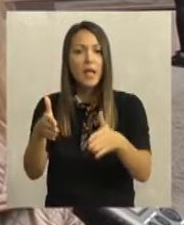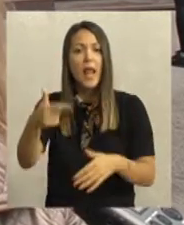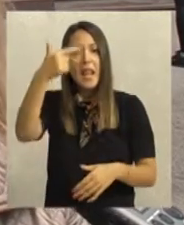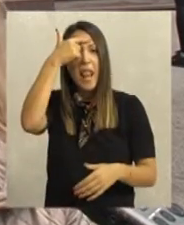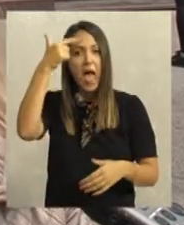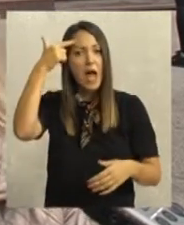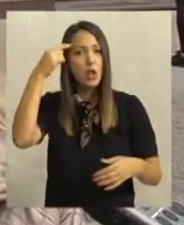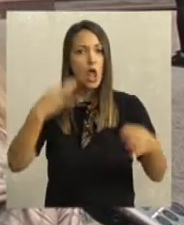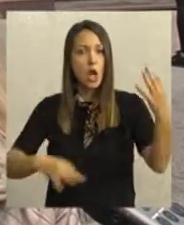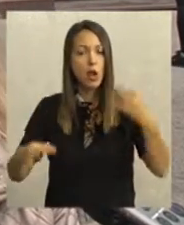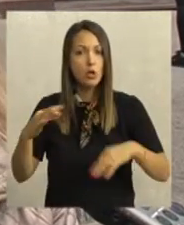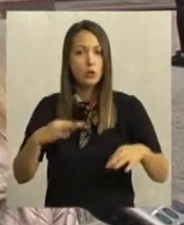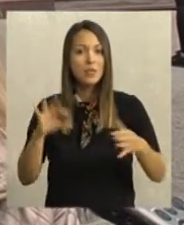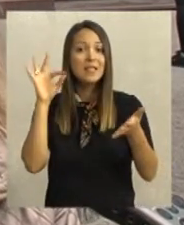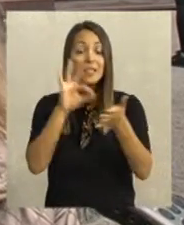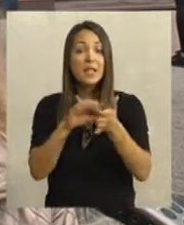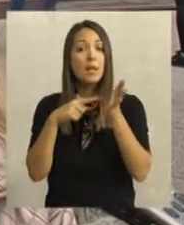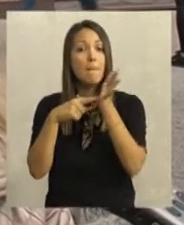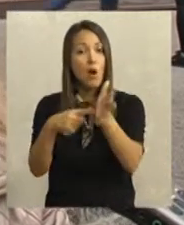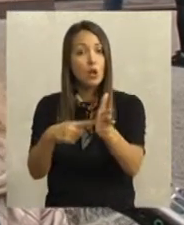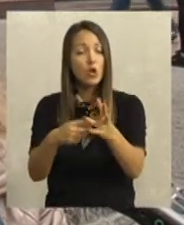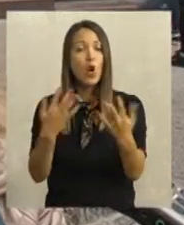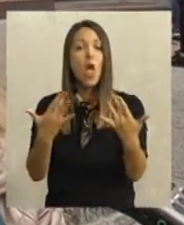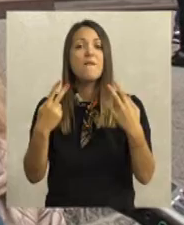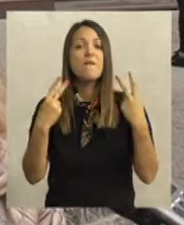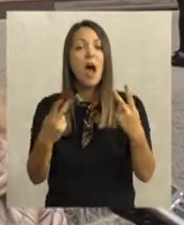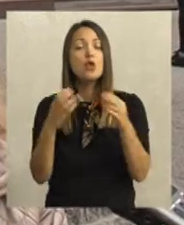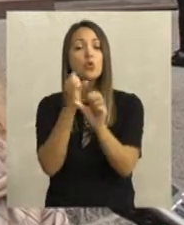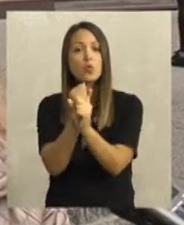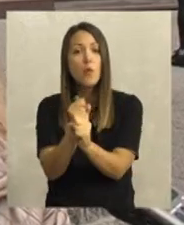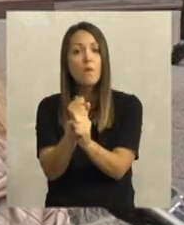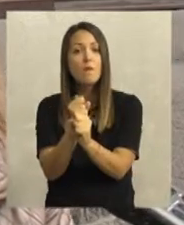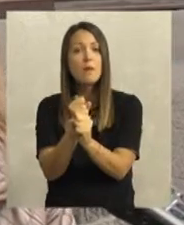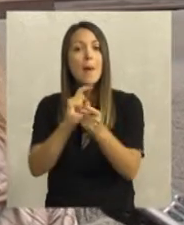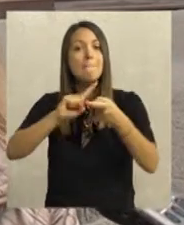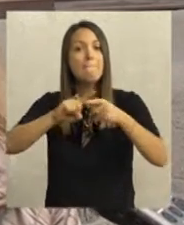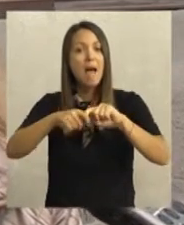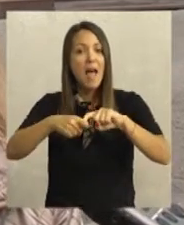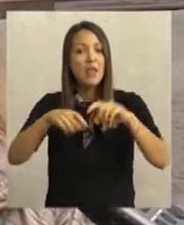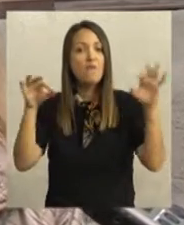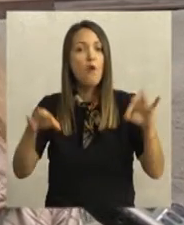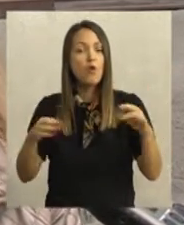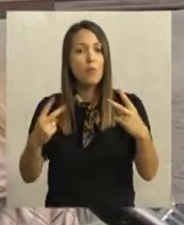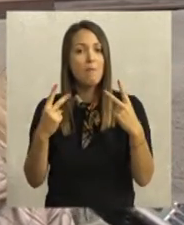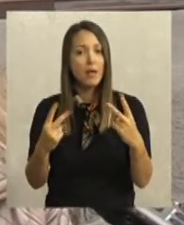narodnu nošnju sa ciljem da zapravo ukažemo koliko je važno sačuvati materijalnu folklornu baštinu kao